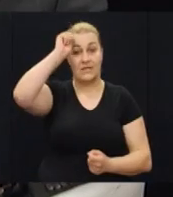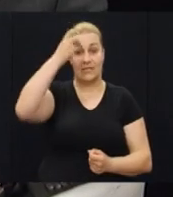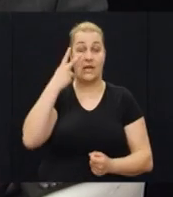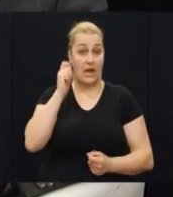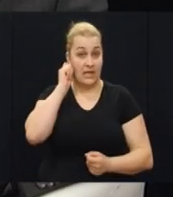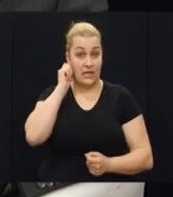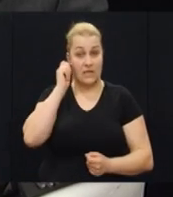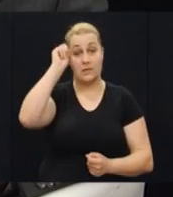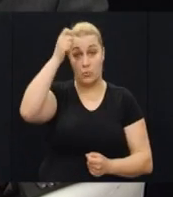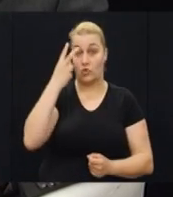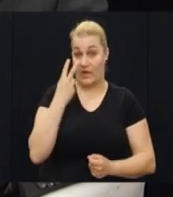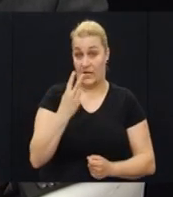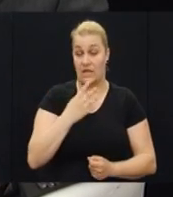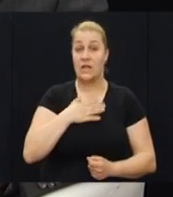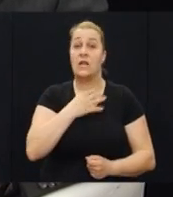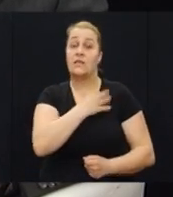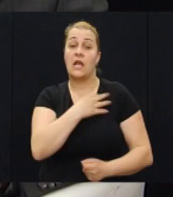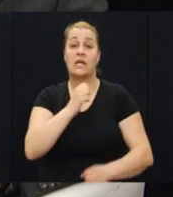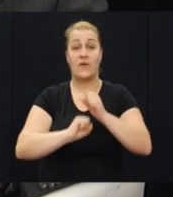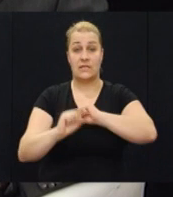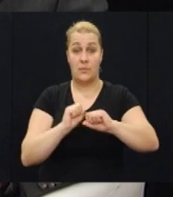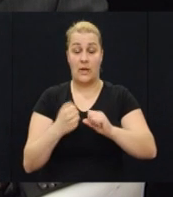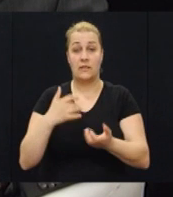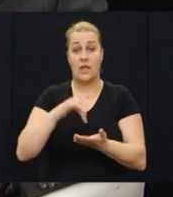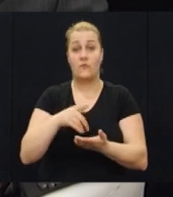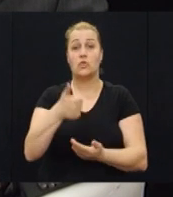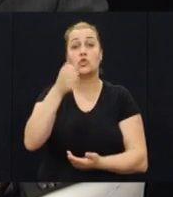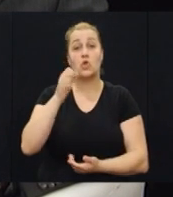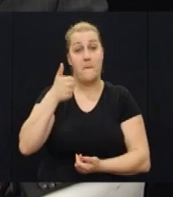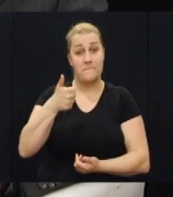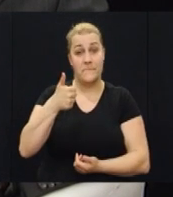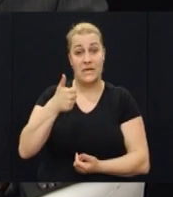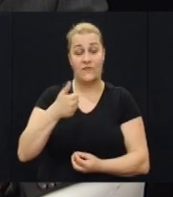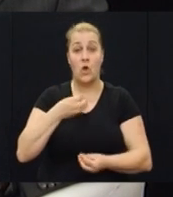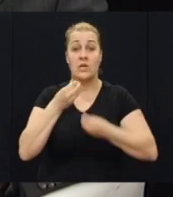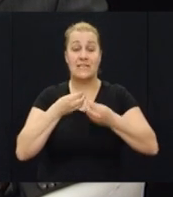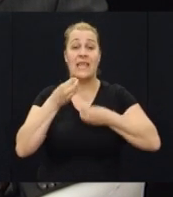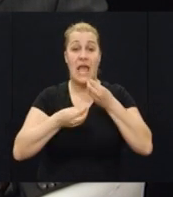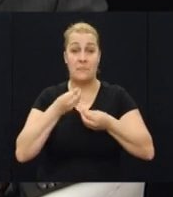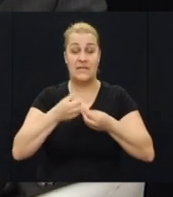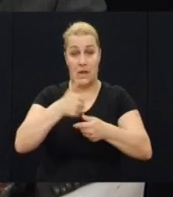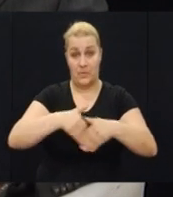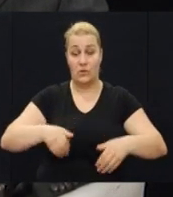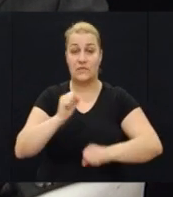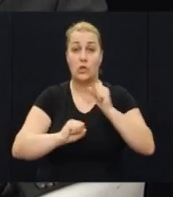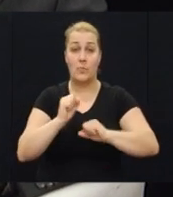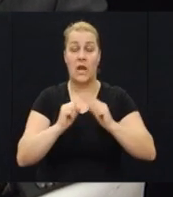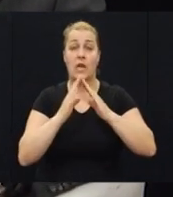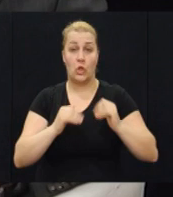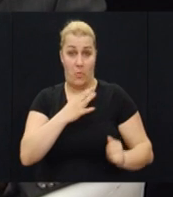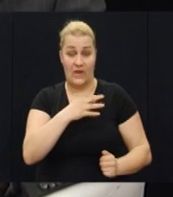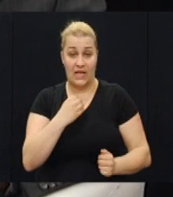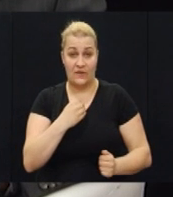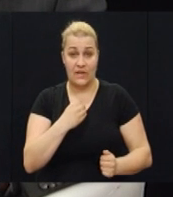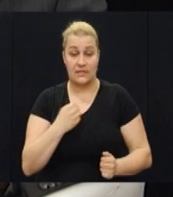CNGA TC, poštovani gledatelji, dragi hrvatski branitelji, evo nas u 101. izdanju emisije na prvoj crti obrane domovine